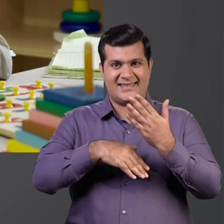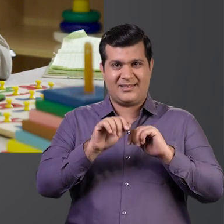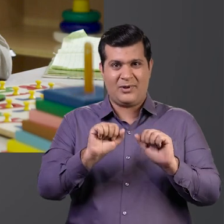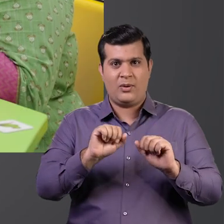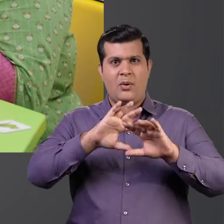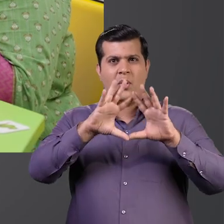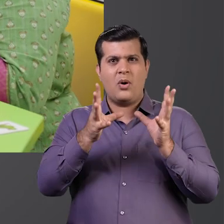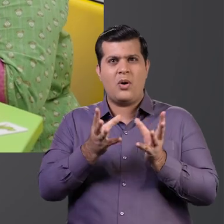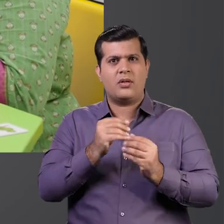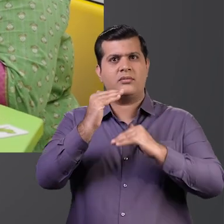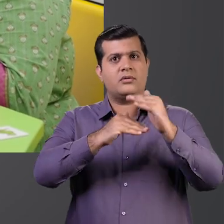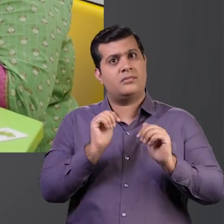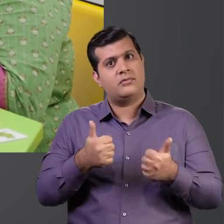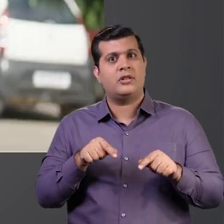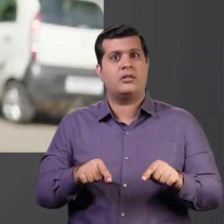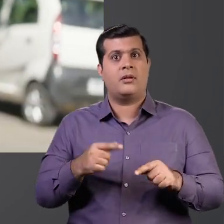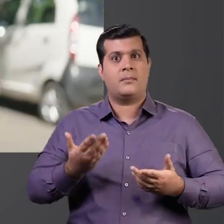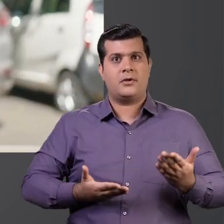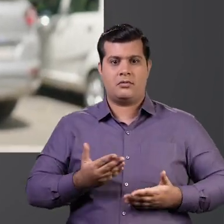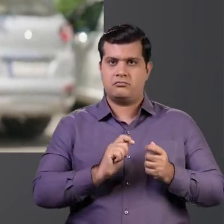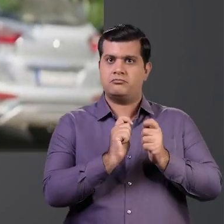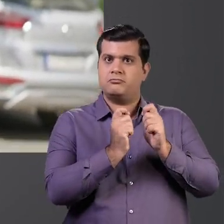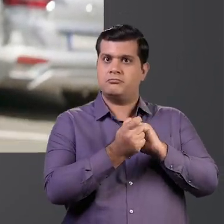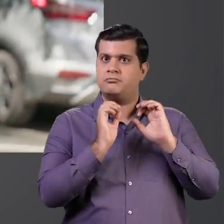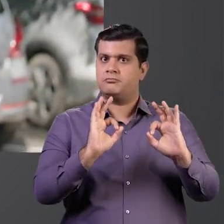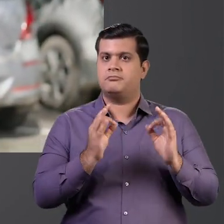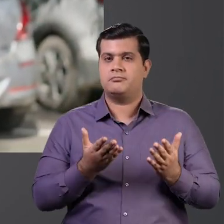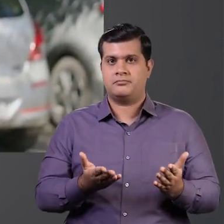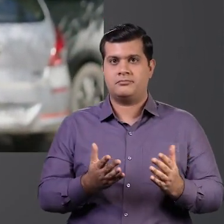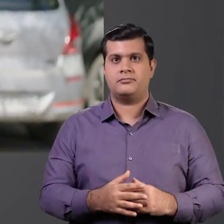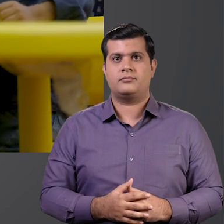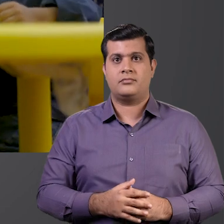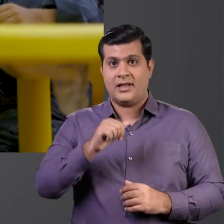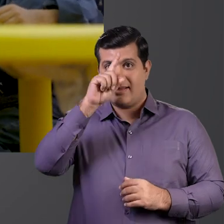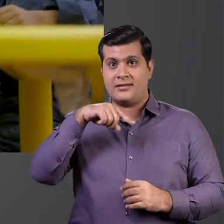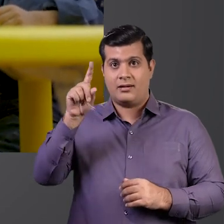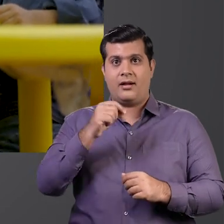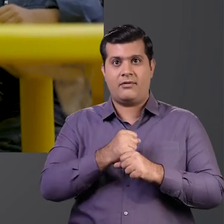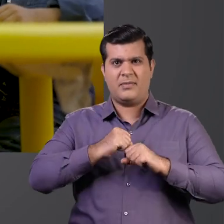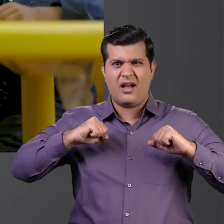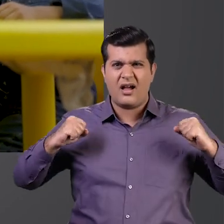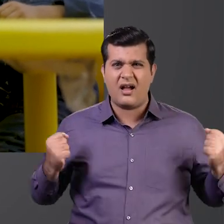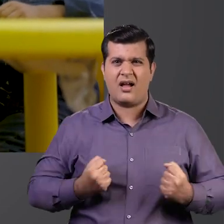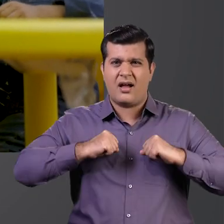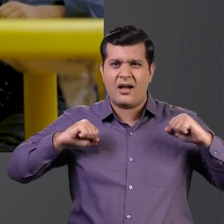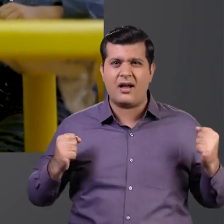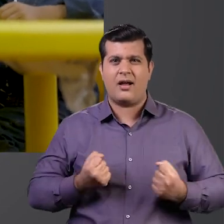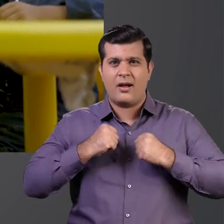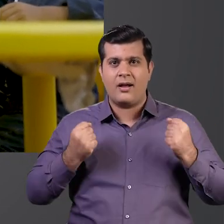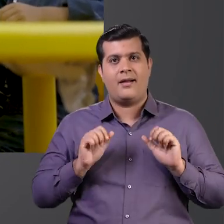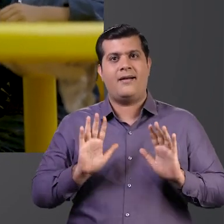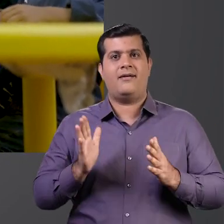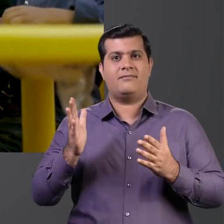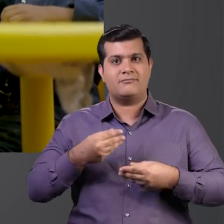वाले बच्चों का सरवांगीन विकास और व्योहार परिवर्तन में मदद मिलती है कर्मेंट अफ इंडिया इस टेकिंग लॉट अफ